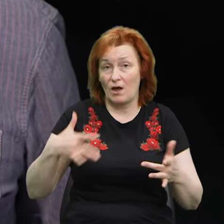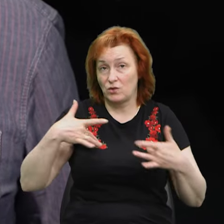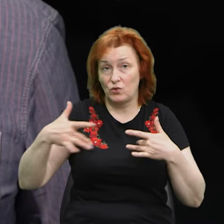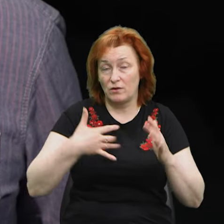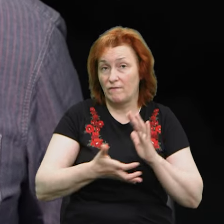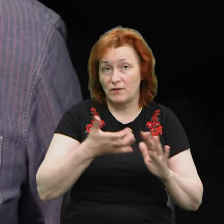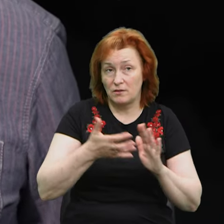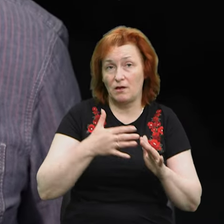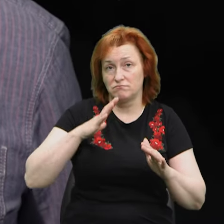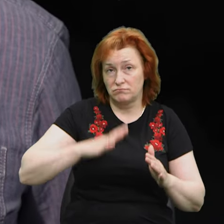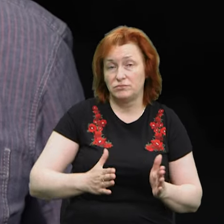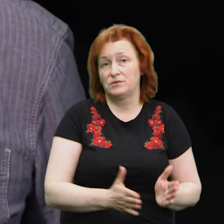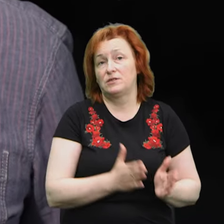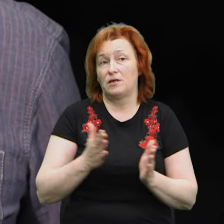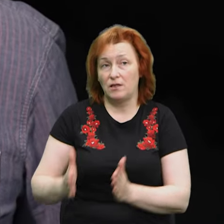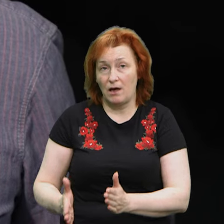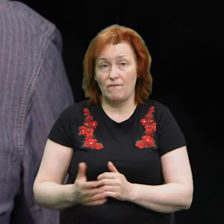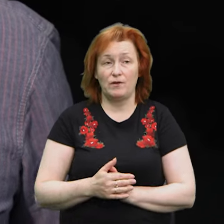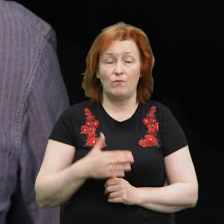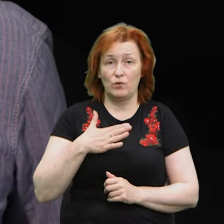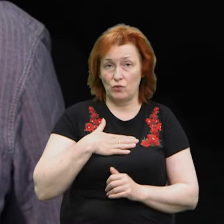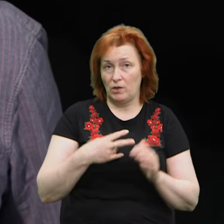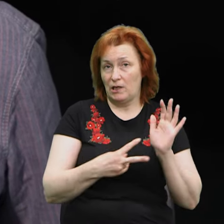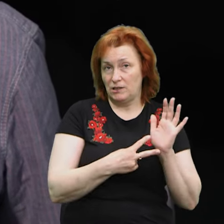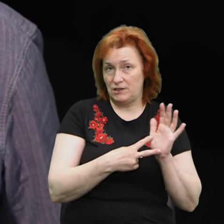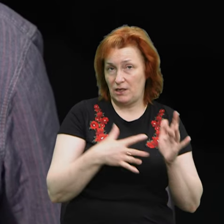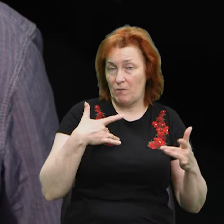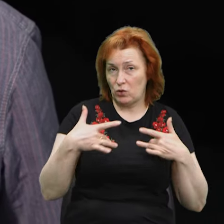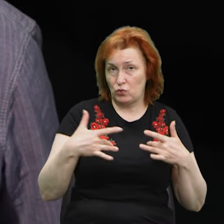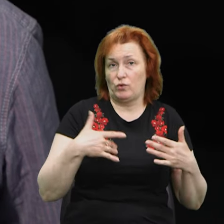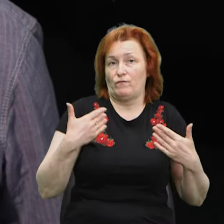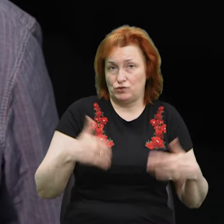трупи в склад Збройних сил пішли сім акторів,